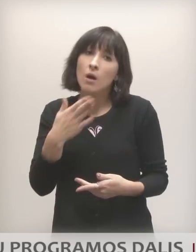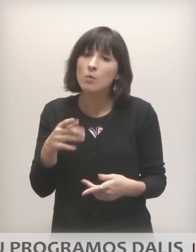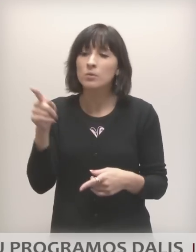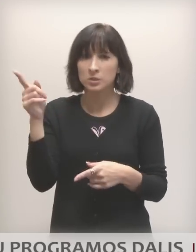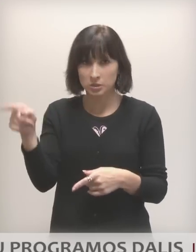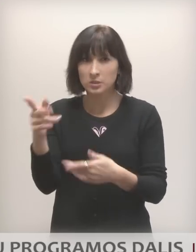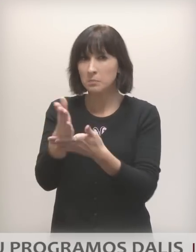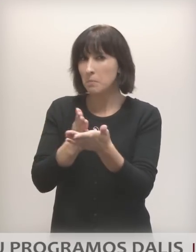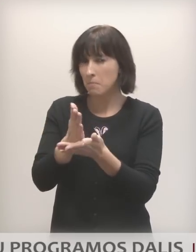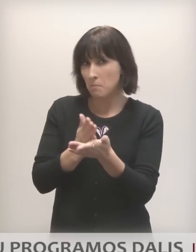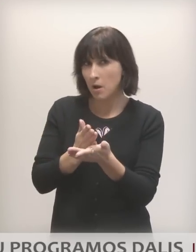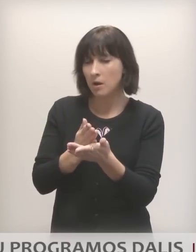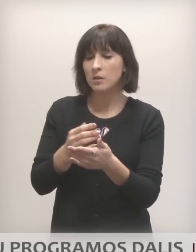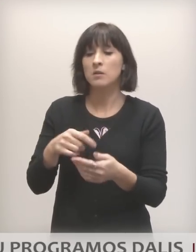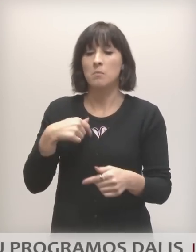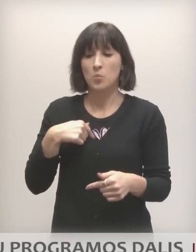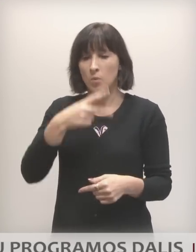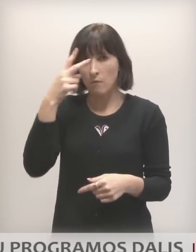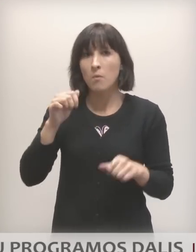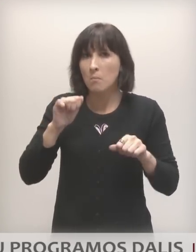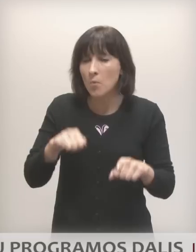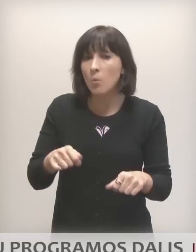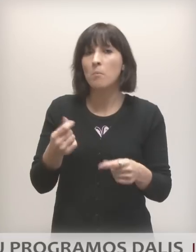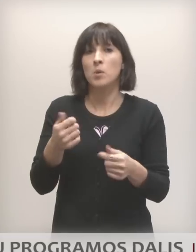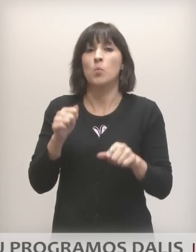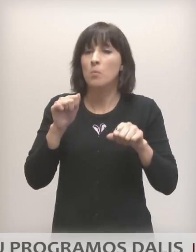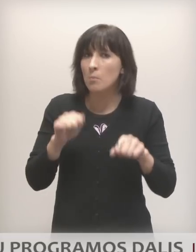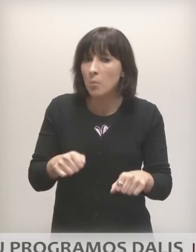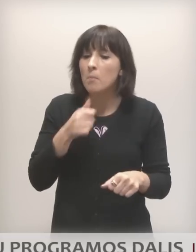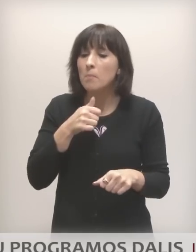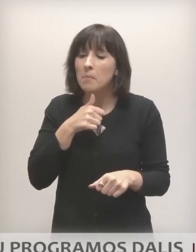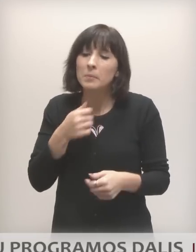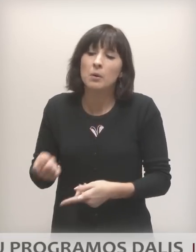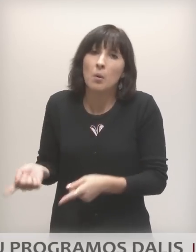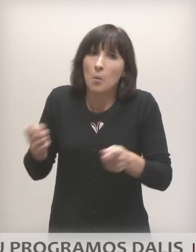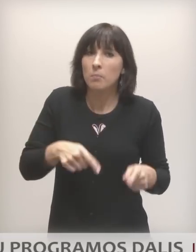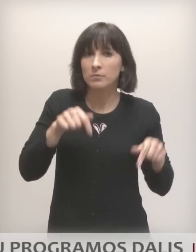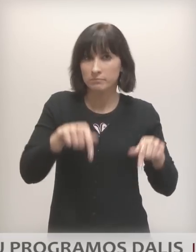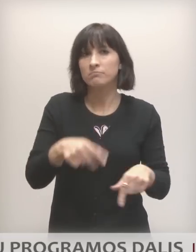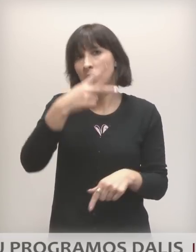patirtį pagal šalies galimybės, pagal bidžieto galimybės, mėginsime perkirti ir Lietuvą.